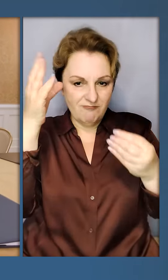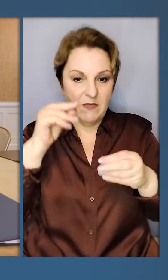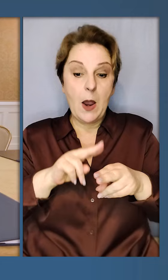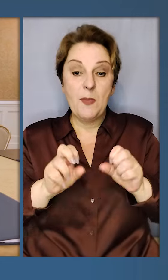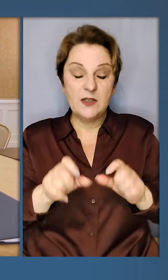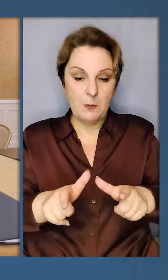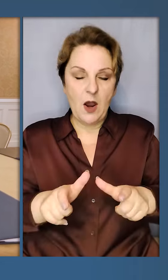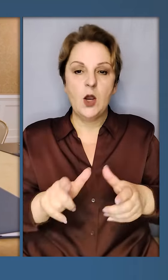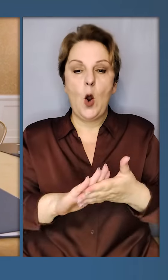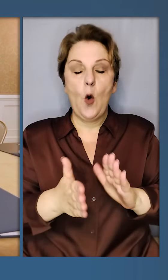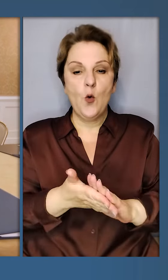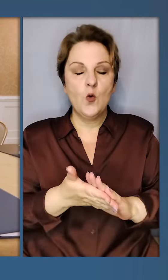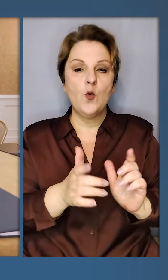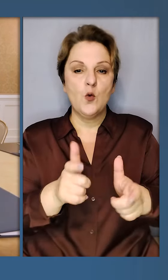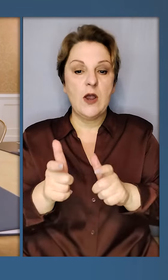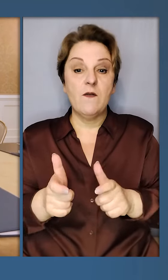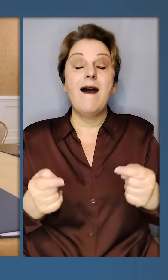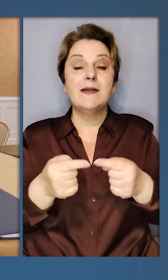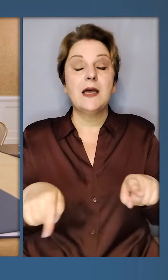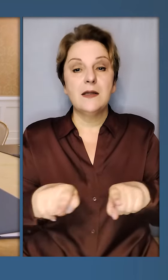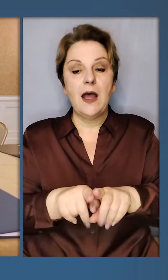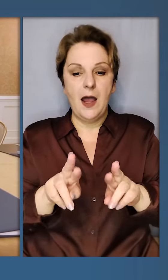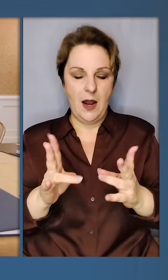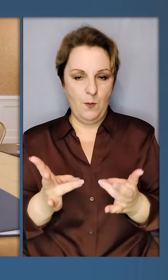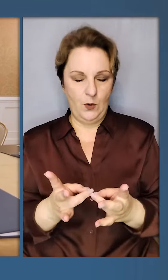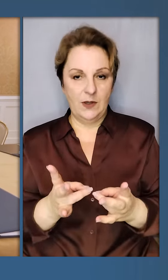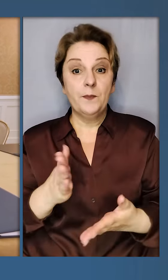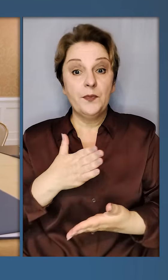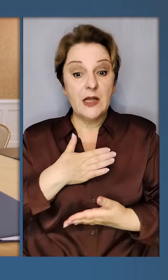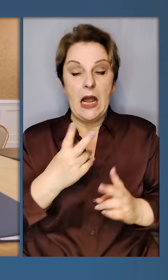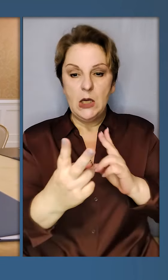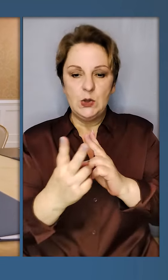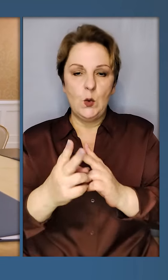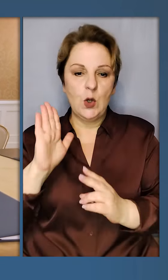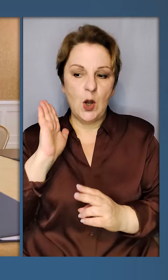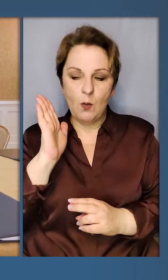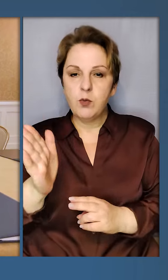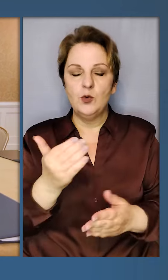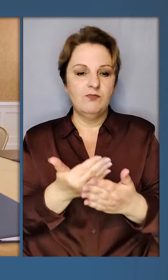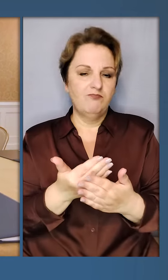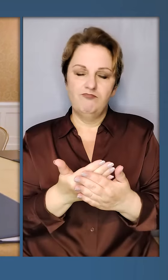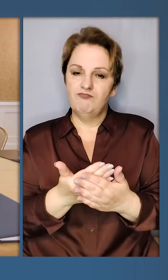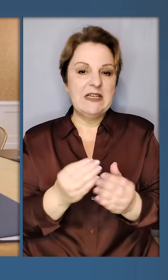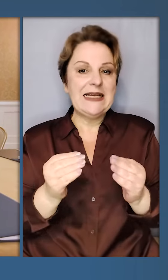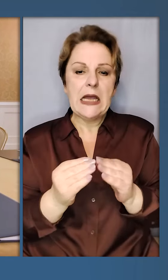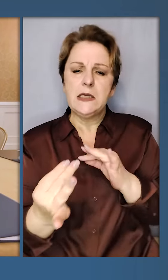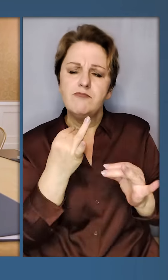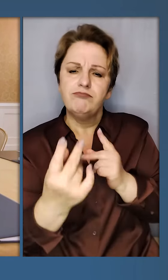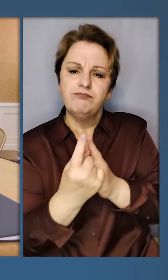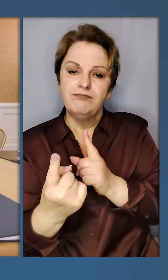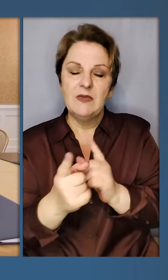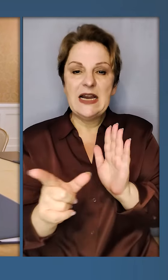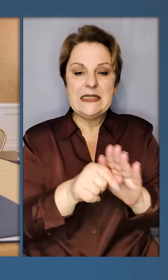враховуємо в безпекових угодах саме так, як потрібно. І наші зустрічі будуть щонайменше 10